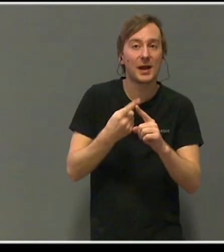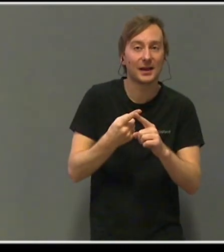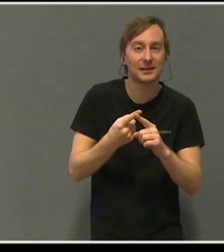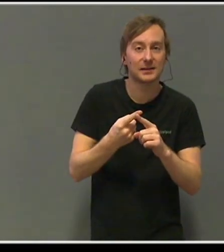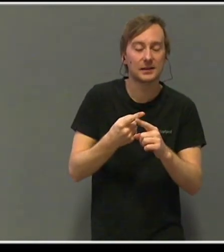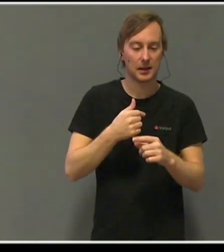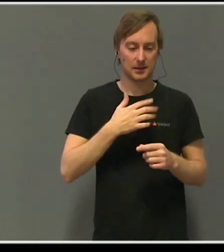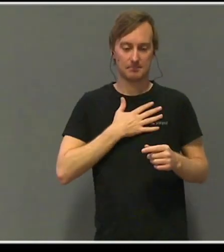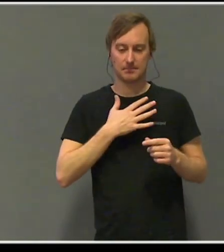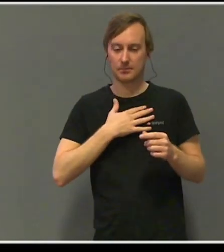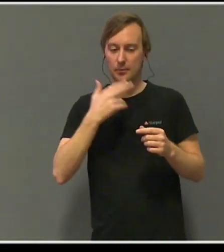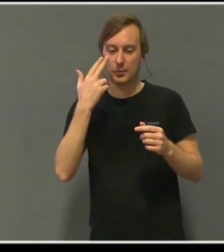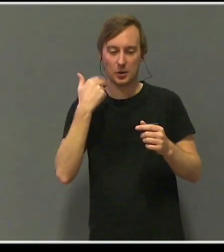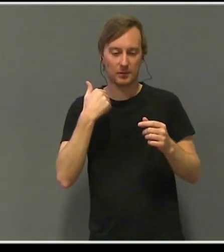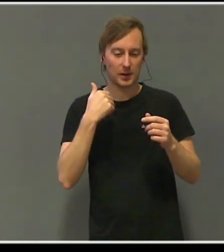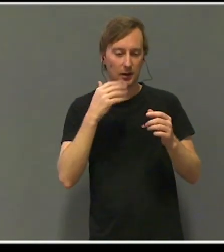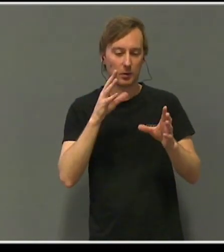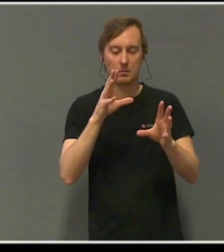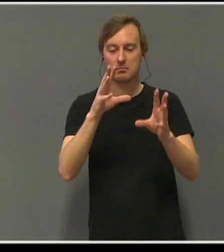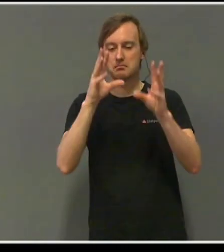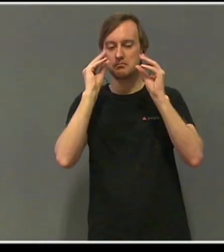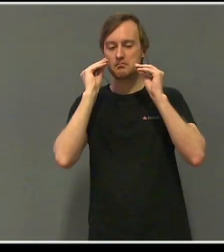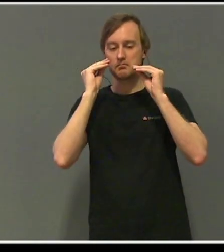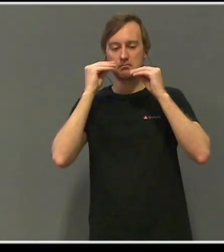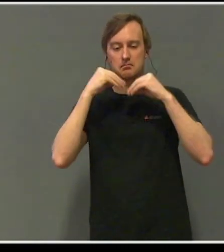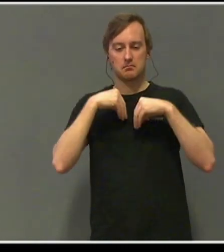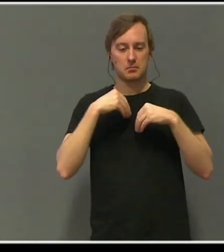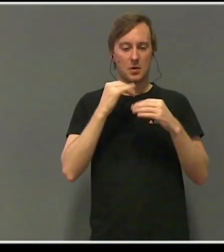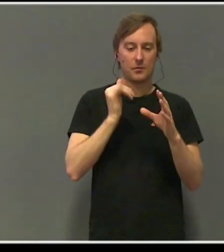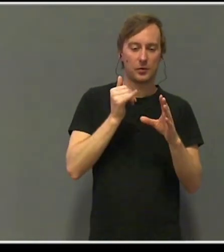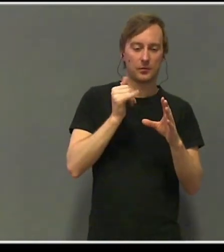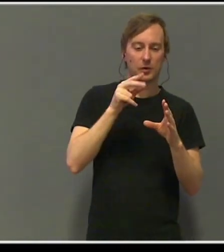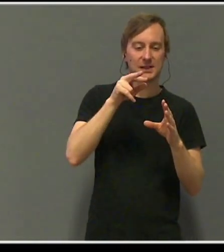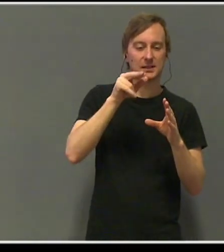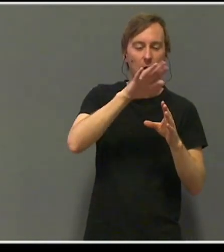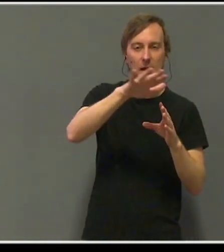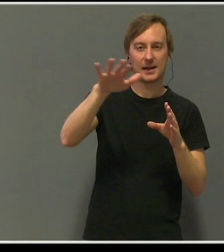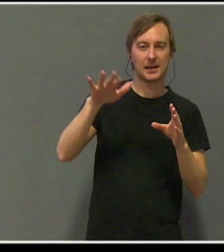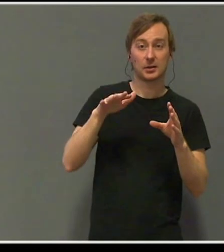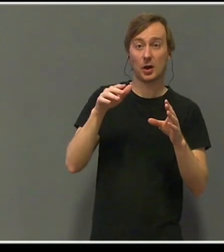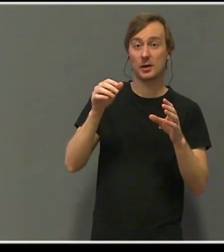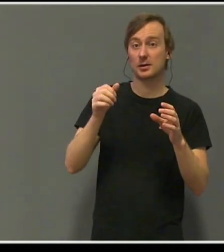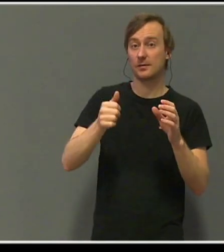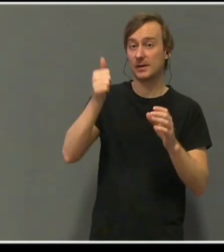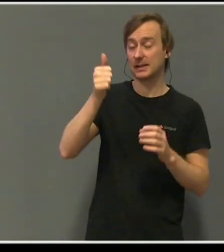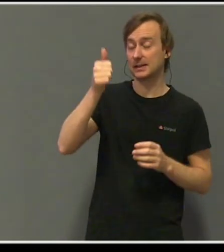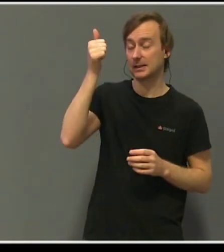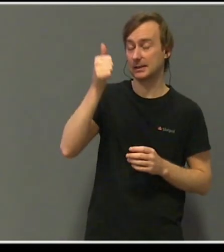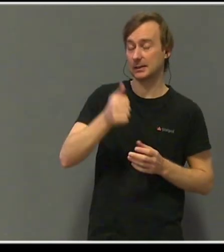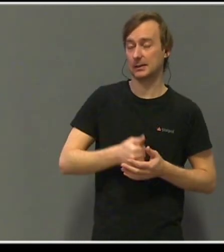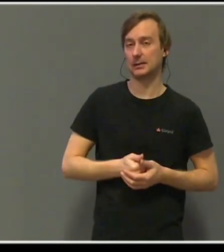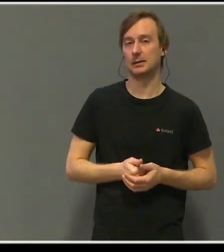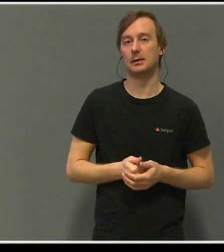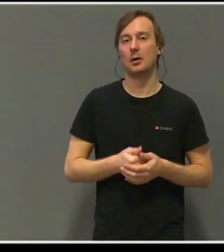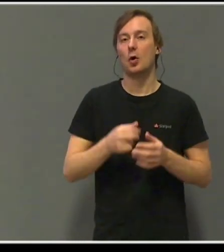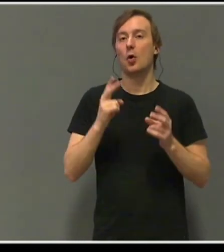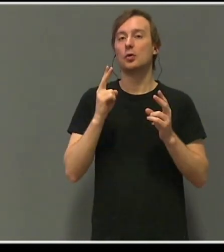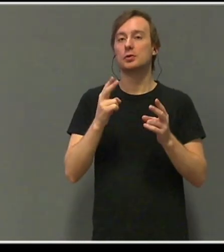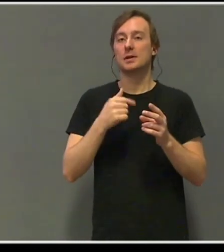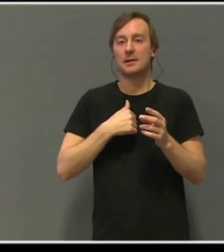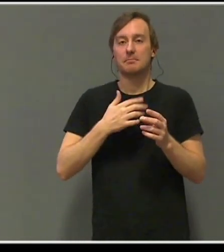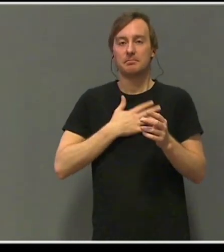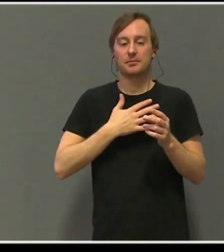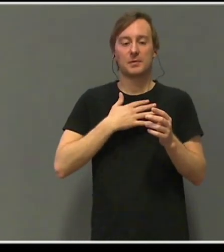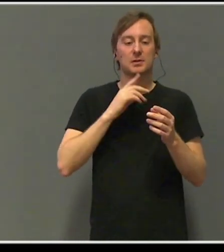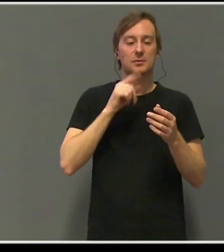substansen og viktigheten av de digitale arenaene Mats brukte så mye tid på. Jeg ville også spurt om jeg kunne få lov til å være med